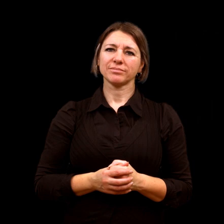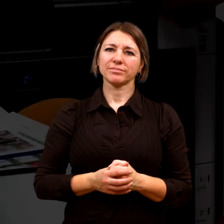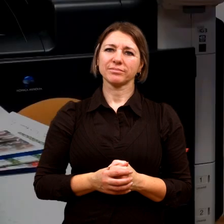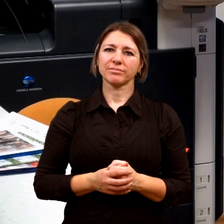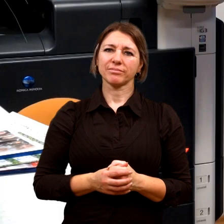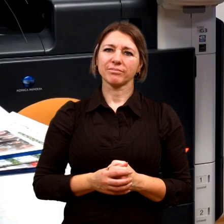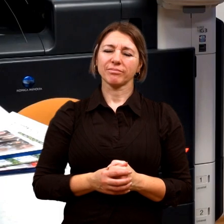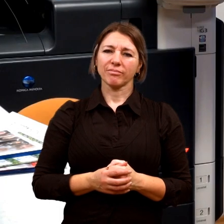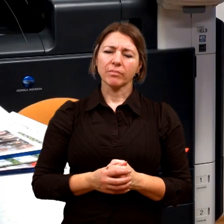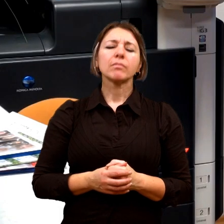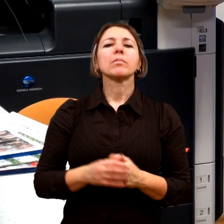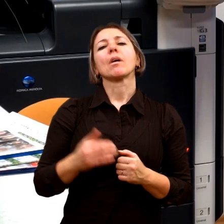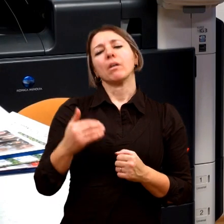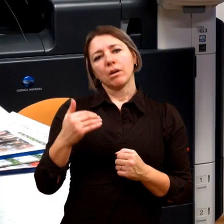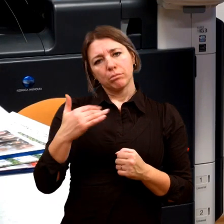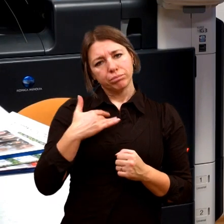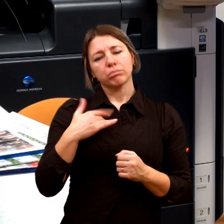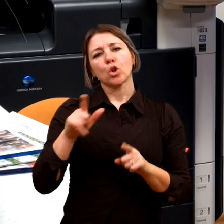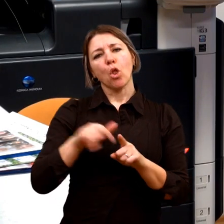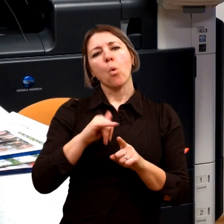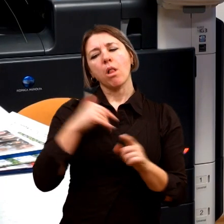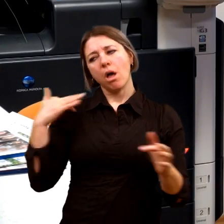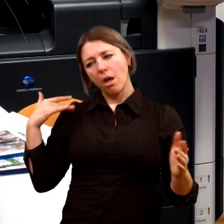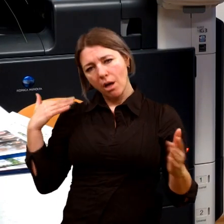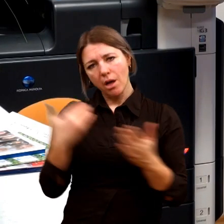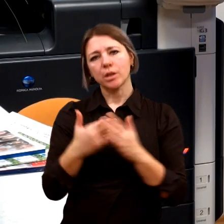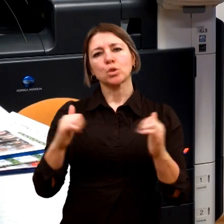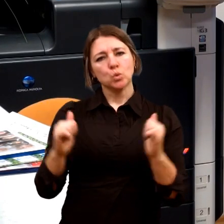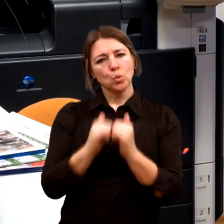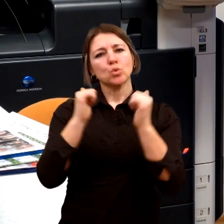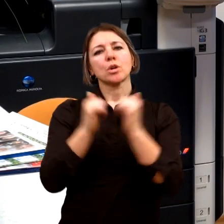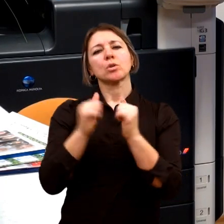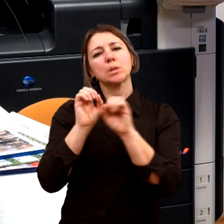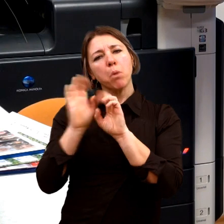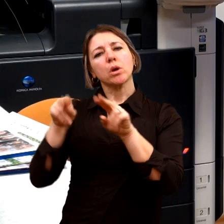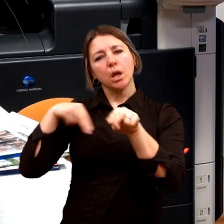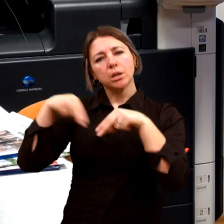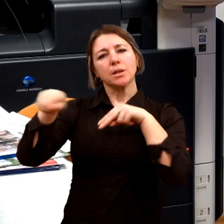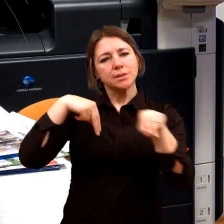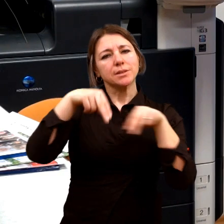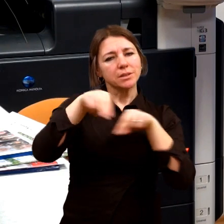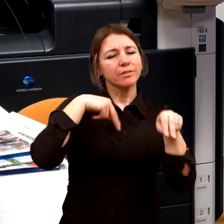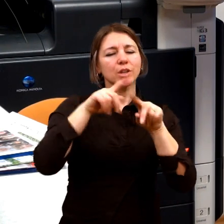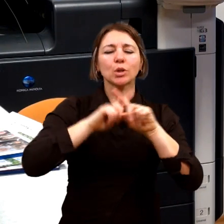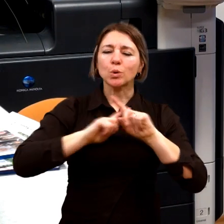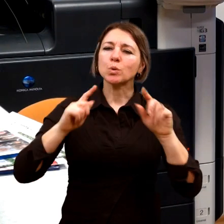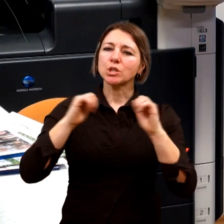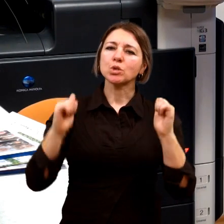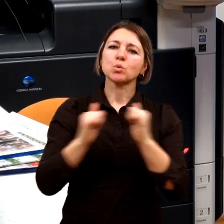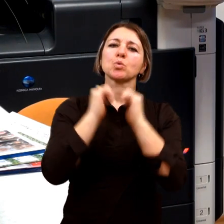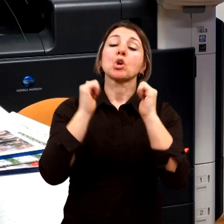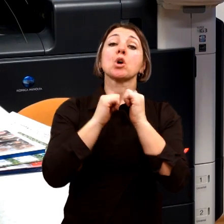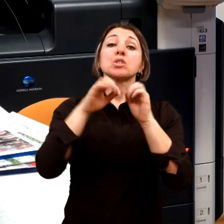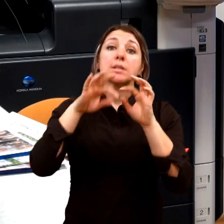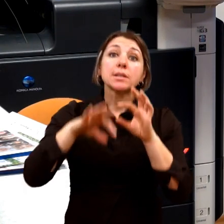Já po těch zkušenostech letitých, které v poradenství mám, jsem nevymyslel nic nového, než co už